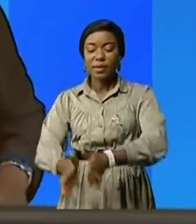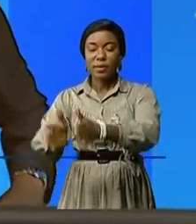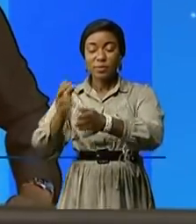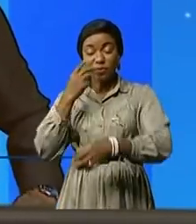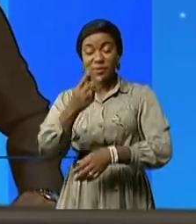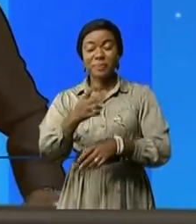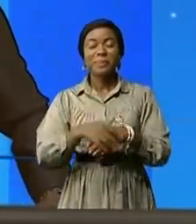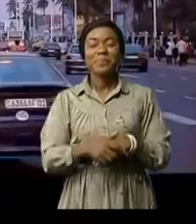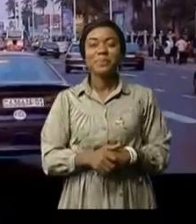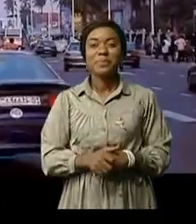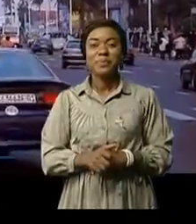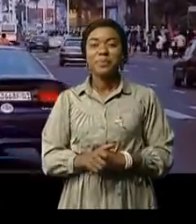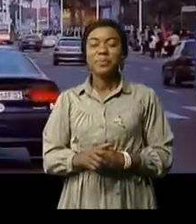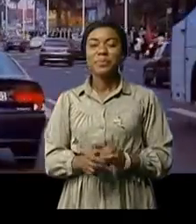Moubenga.